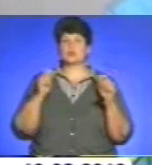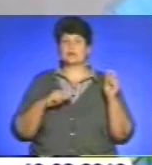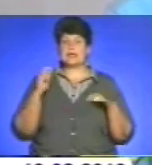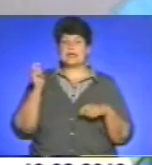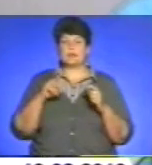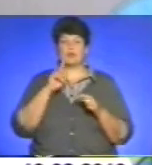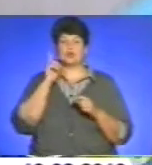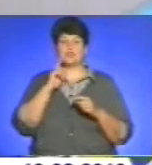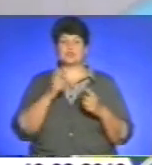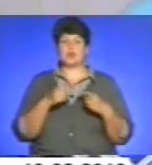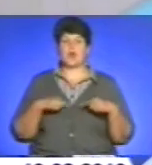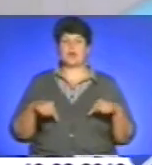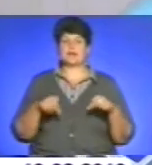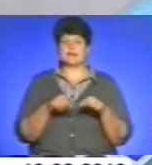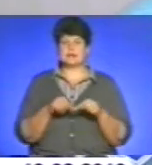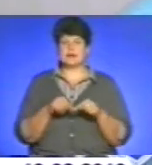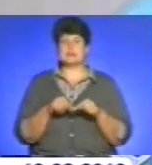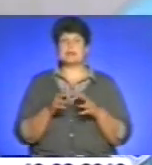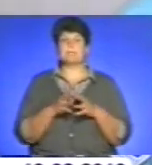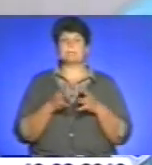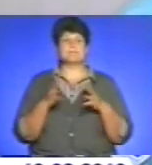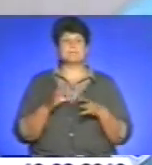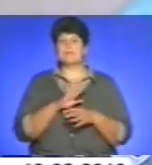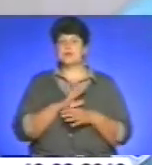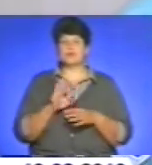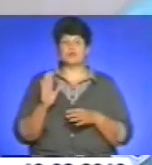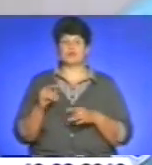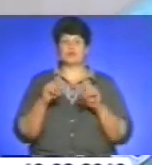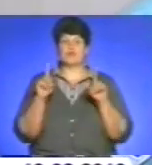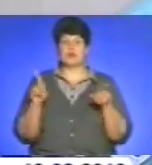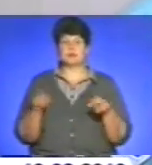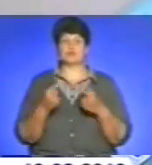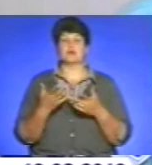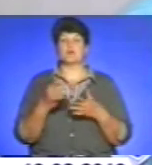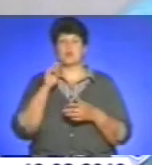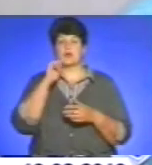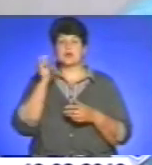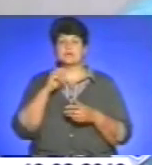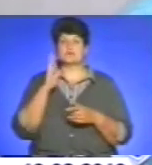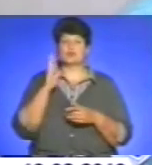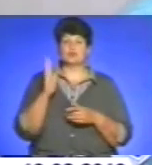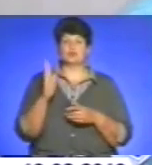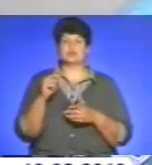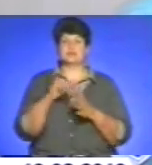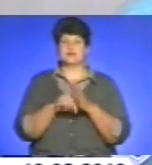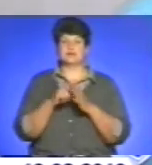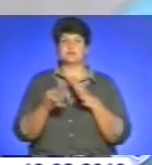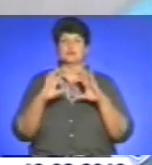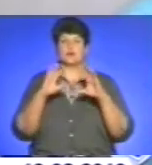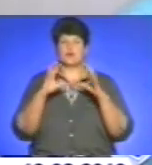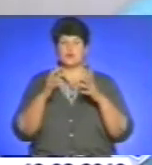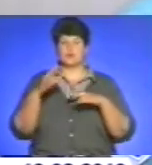українських молодіжних організацій, більше не буде комісії в рамках світового конгресу українців, а воно стане міжнародною